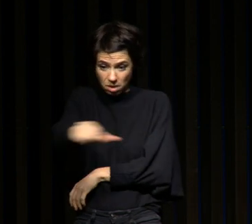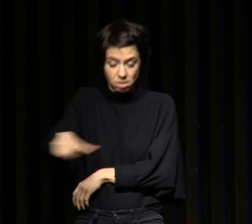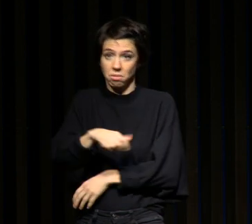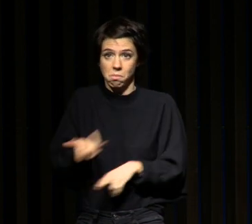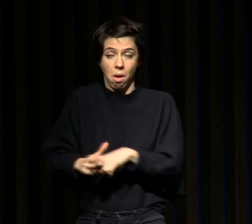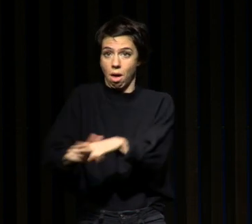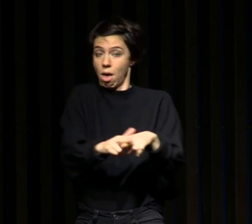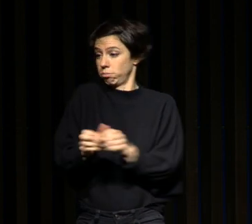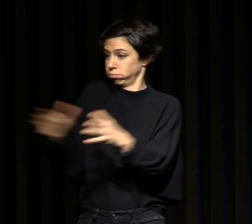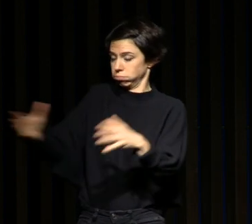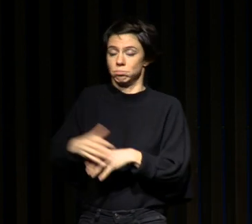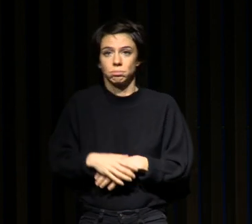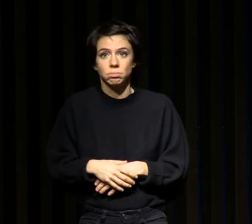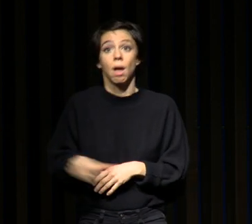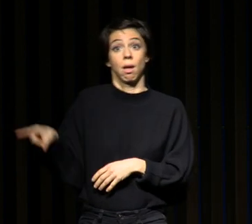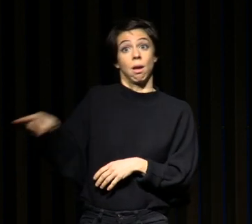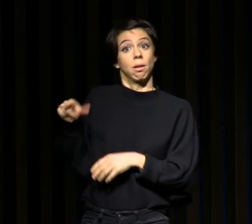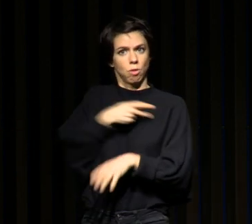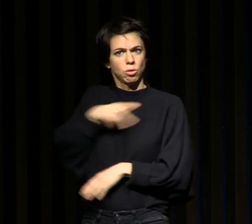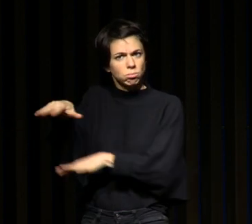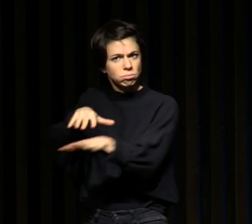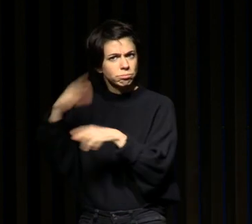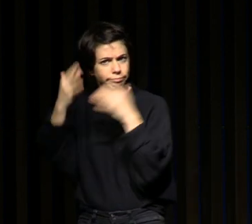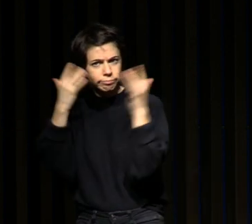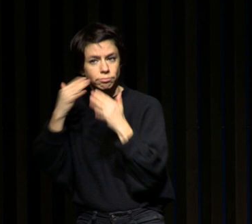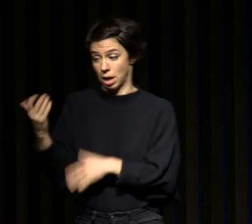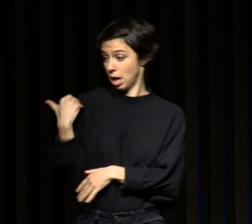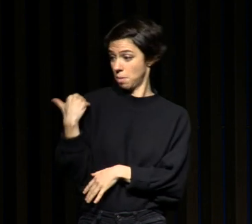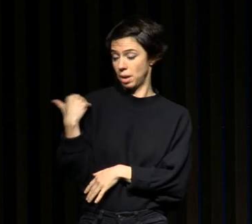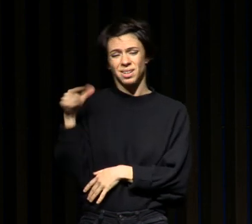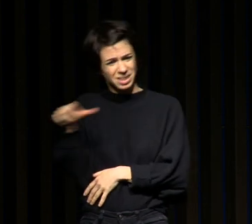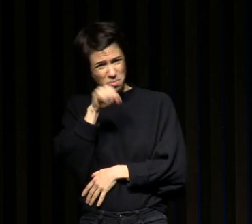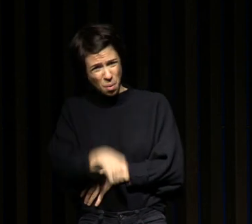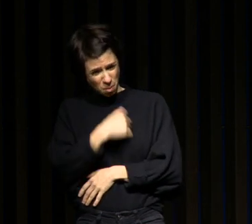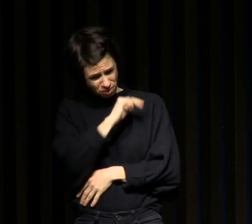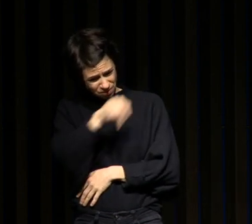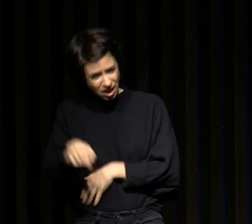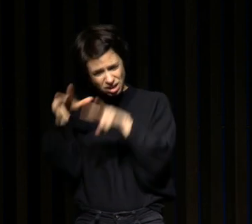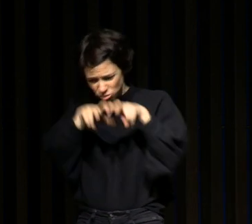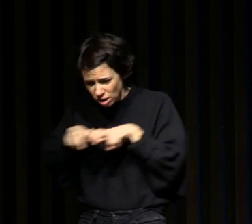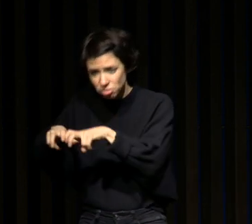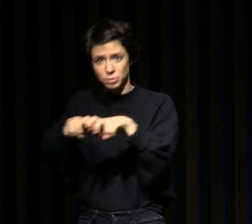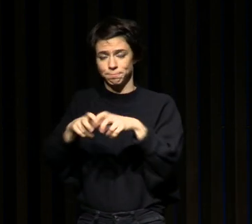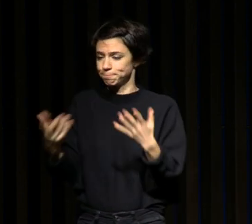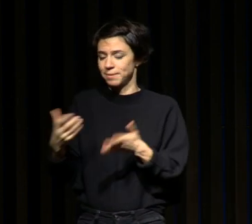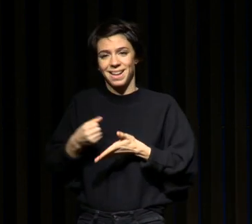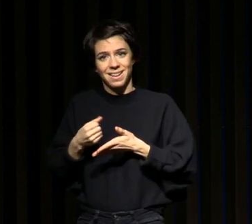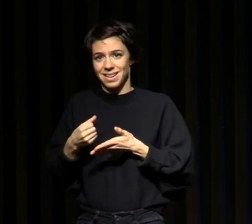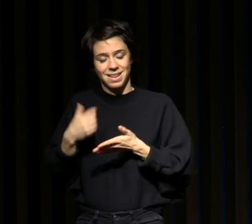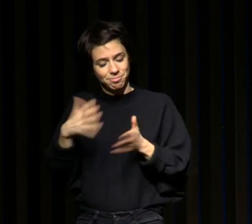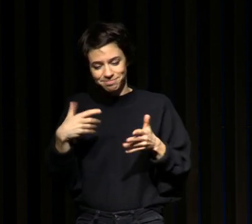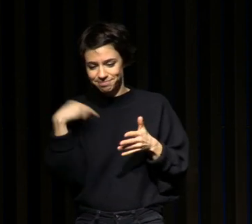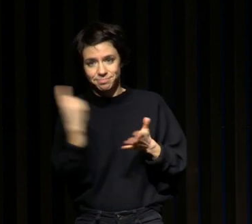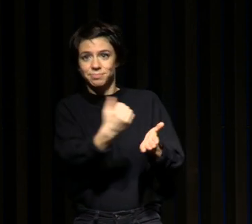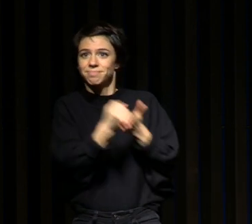un premier temps, ils sont venus me voir en me disant « Est-ce que vous pourriez vous intéresser au sujet ? Et est-ce que vous pourriez nous aider à comprendre qu'est-ce qui